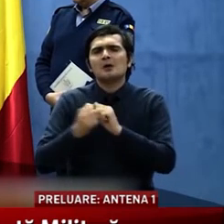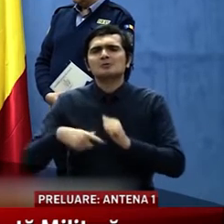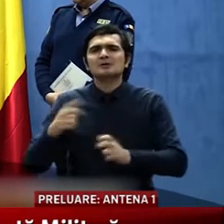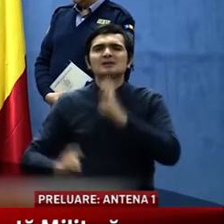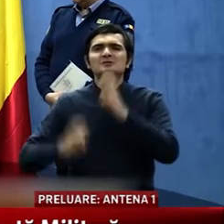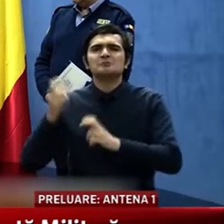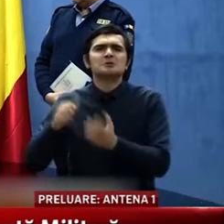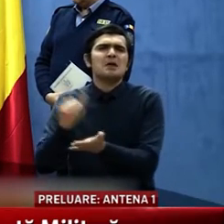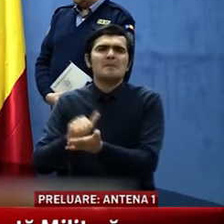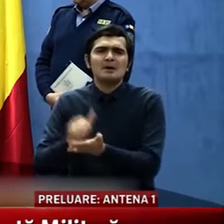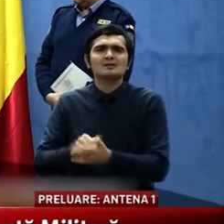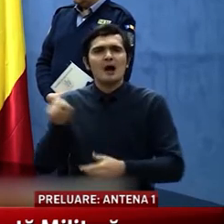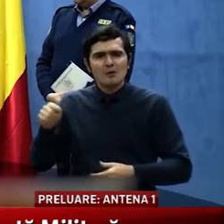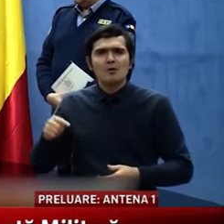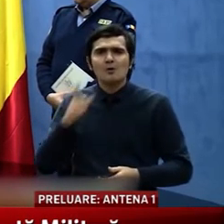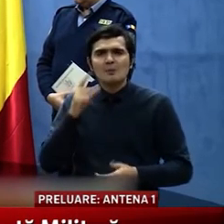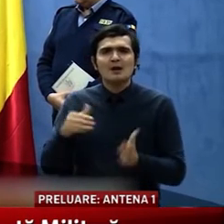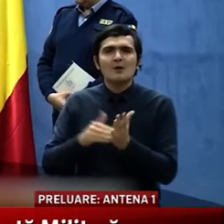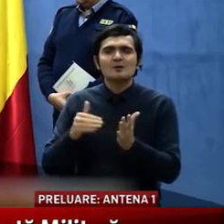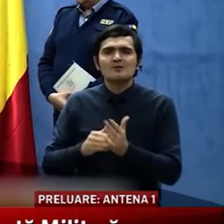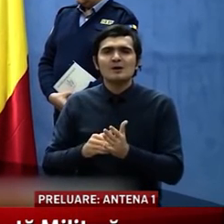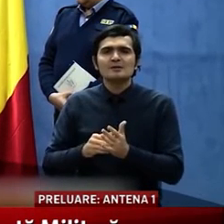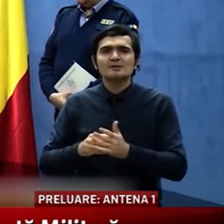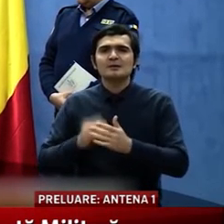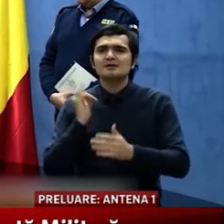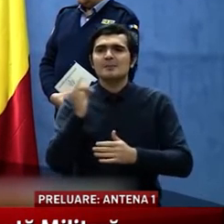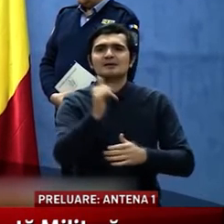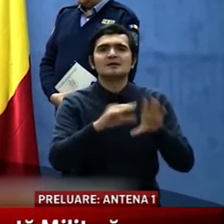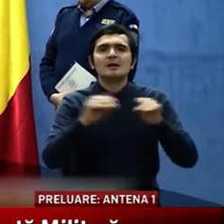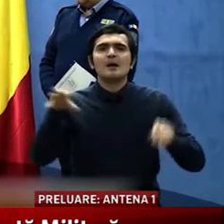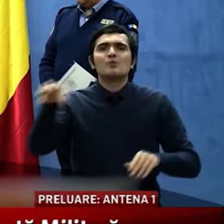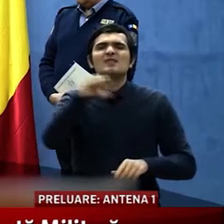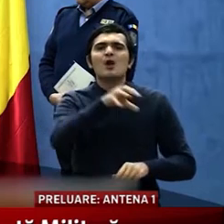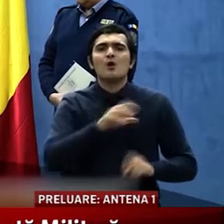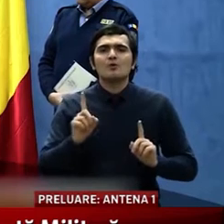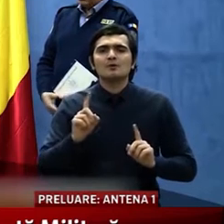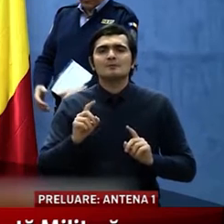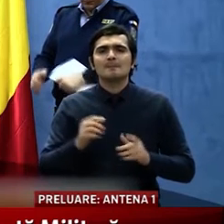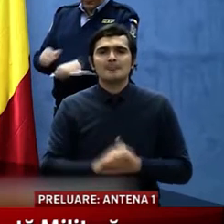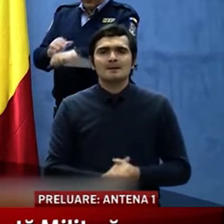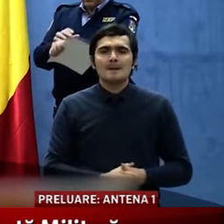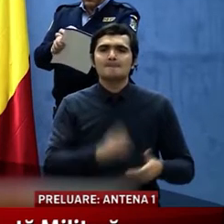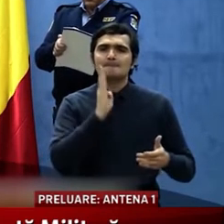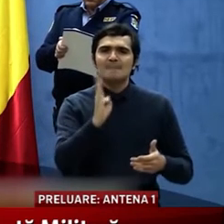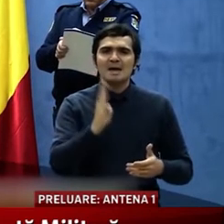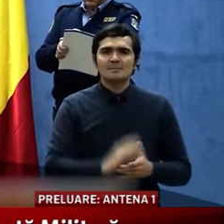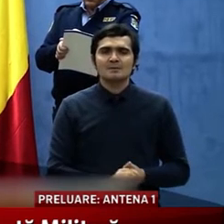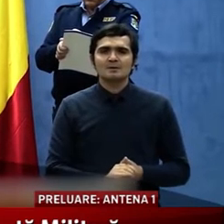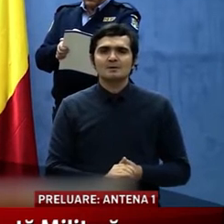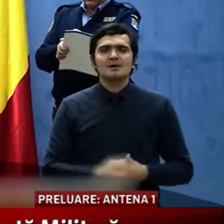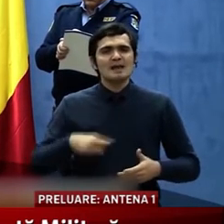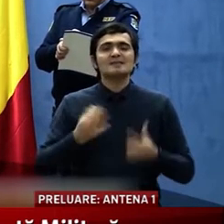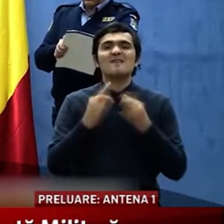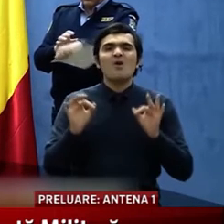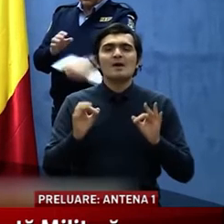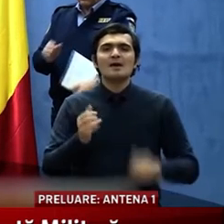care au nevoie să-și desfășoare activitatea în mai multe locuri. b. Deplasarea pentru asigurarea de